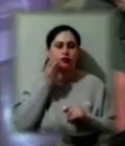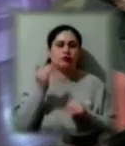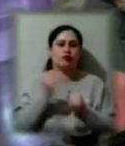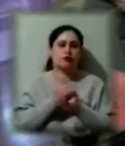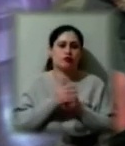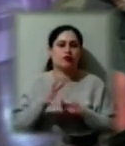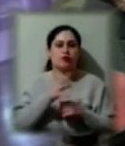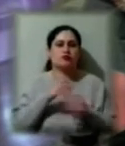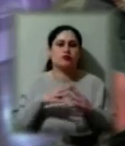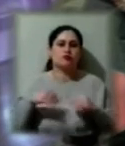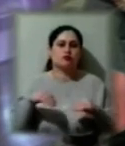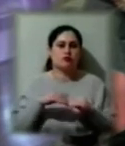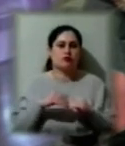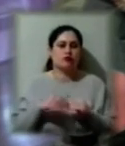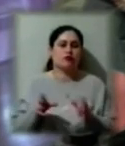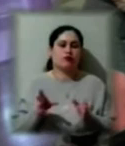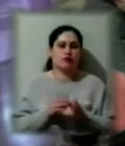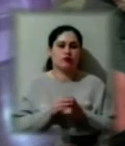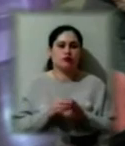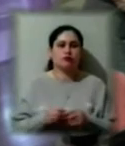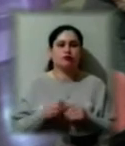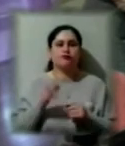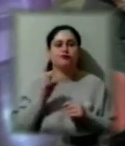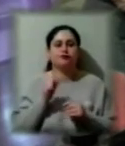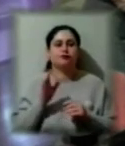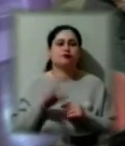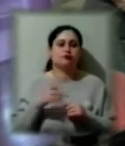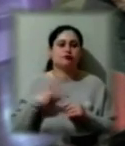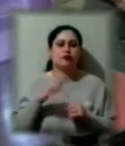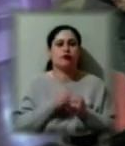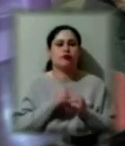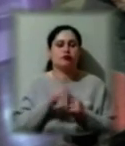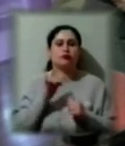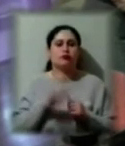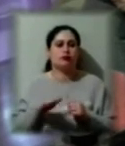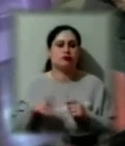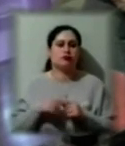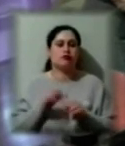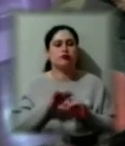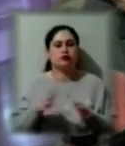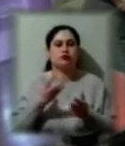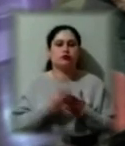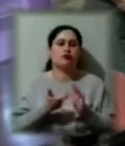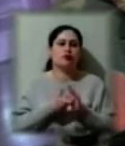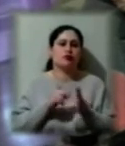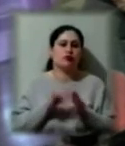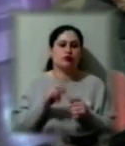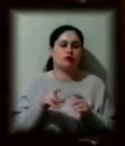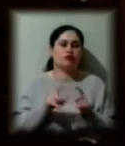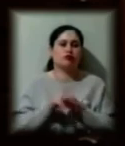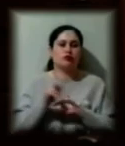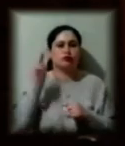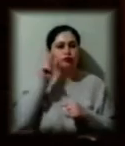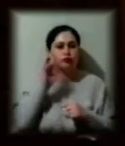всією родиною. А потім кожна дитина розходиться по своїм кімнатам і в них починається учбовий процес.